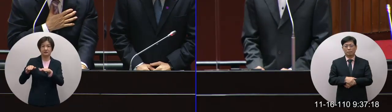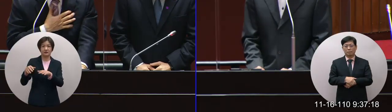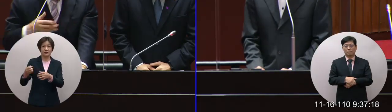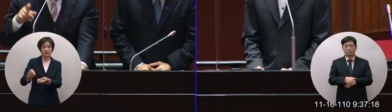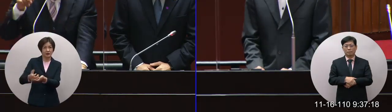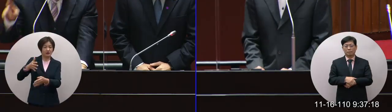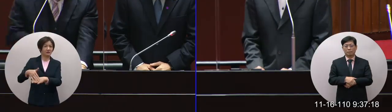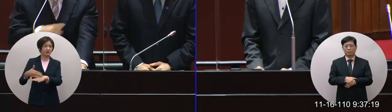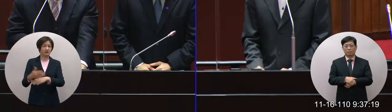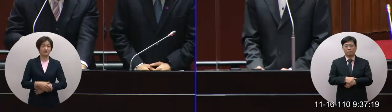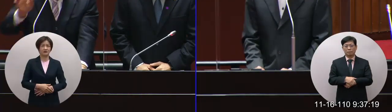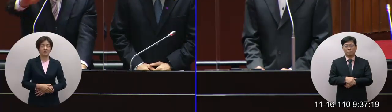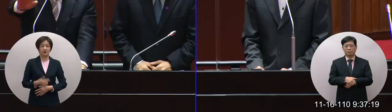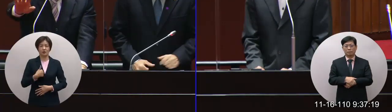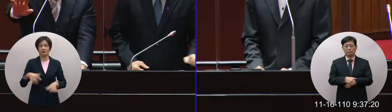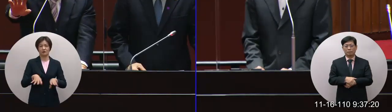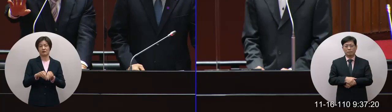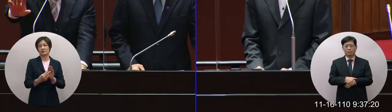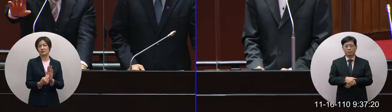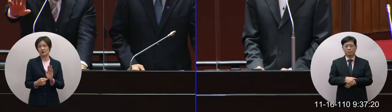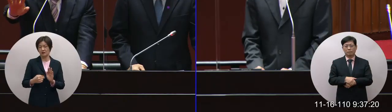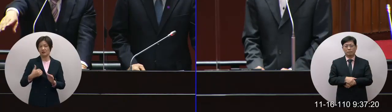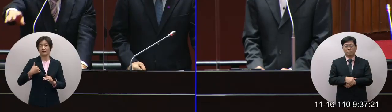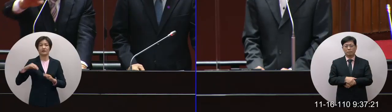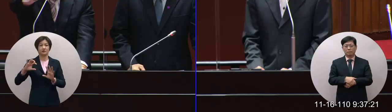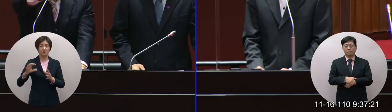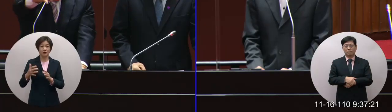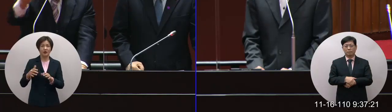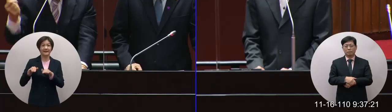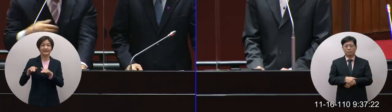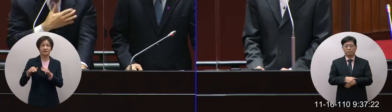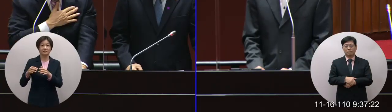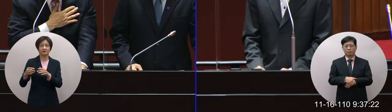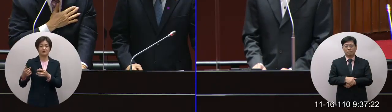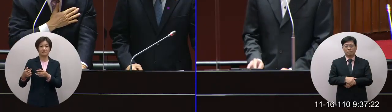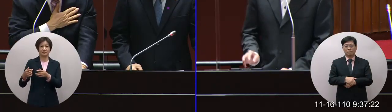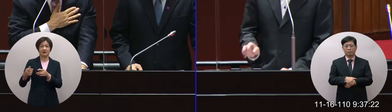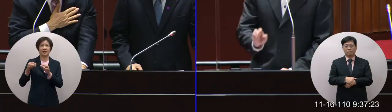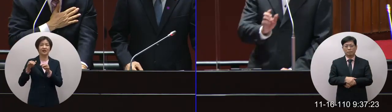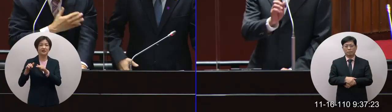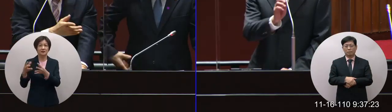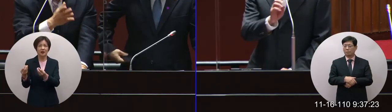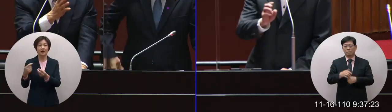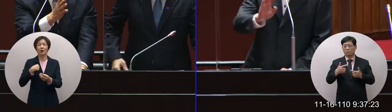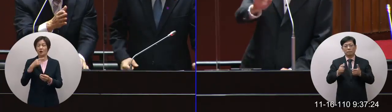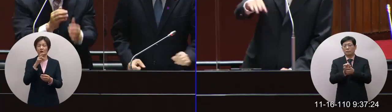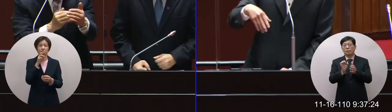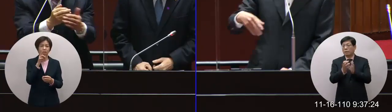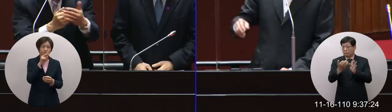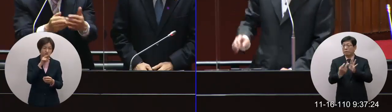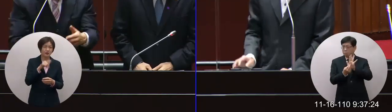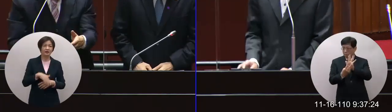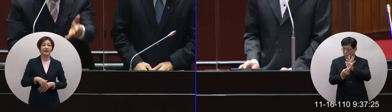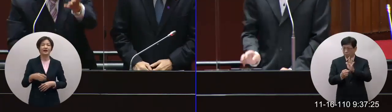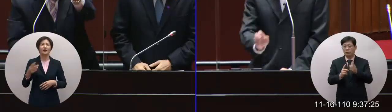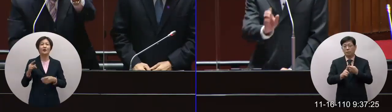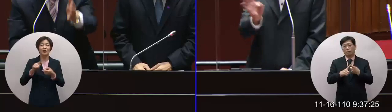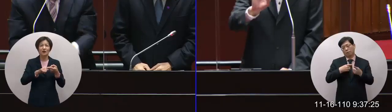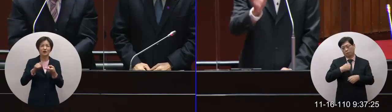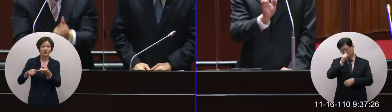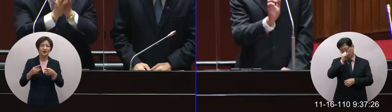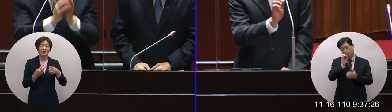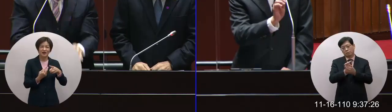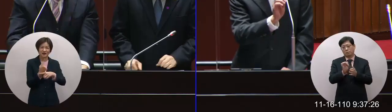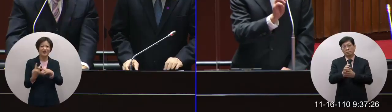精確這樣講我總的說華國沒有地震代這個是錯的不過精確一半一半啦好啦